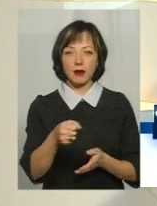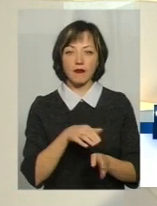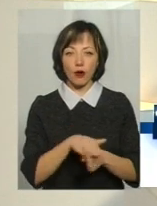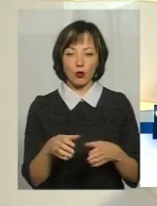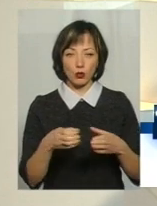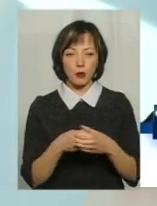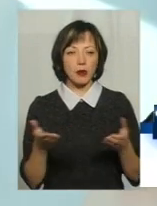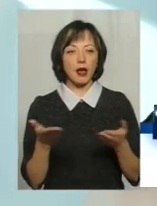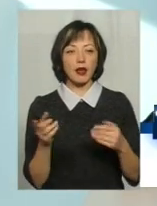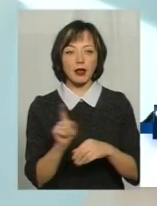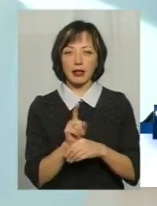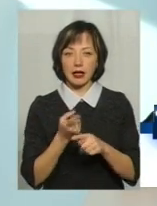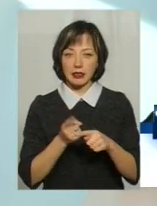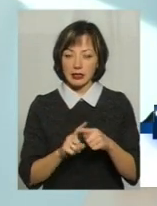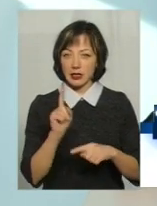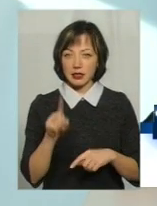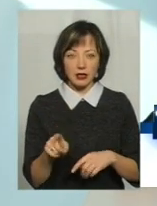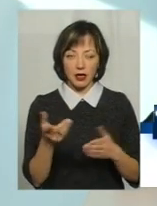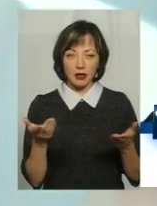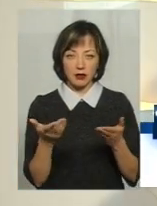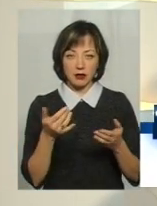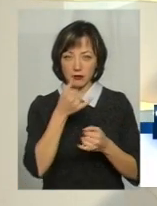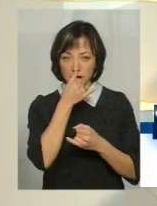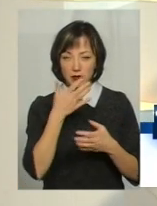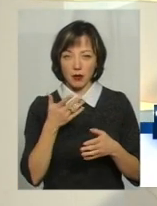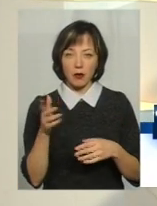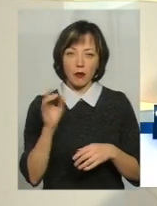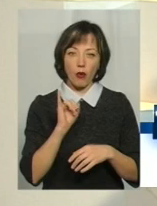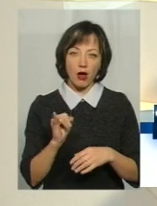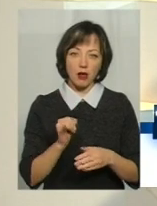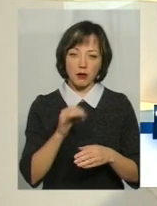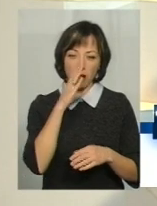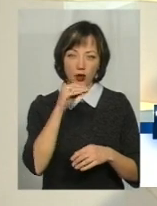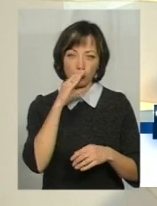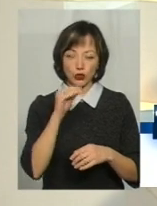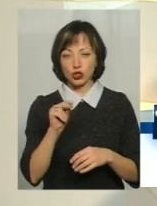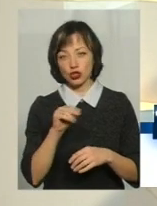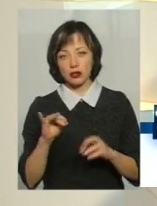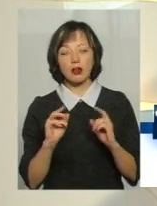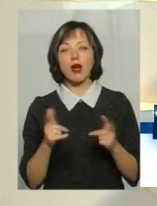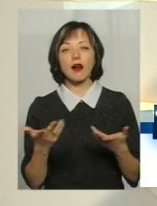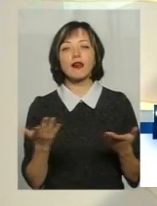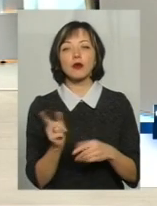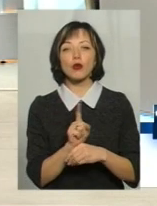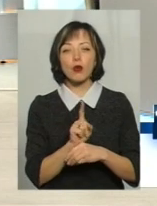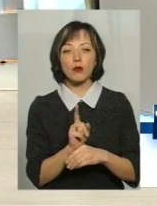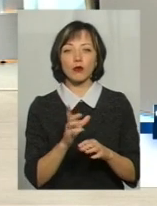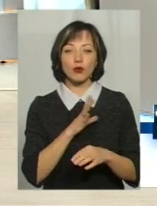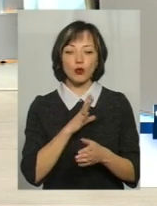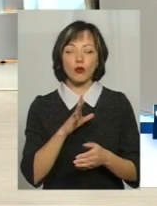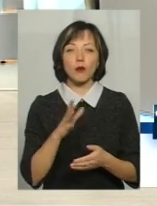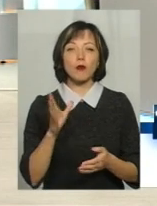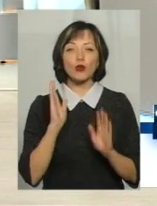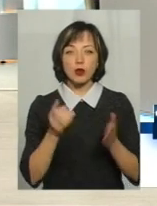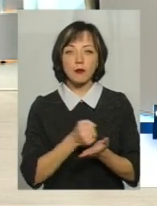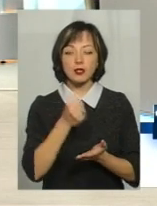критерії? Тобто це ті, які не пройшли, бо в них погані маршрутки? За якими критеріями будуть призначати